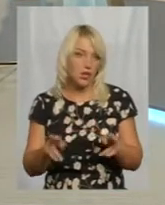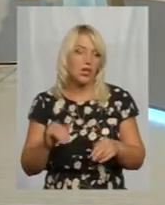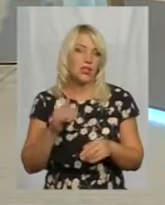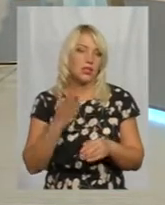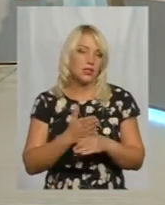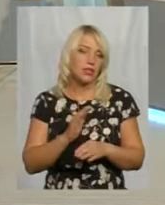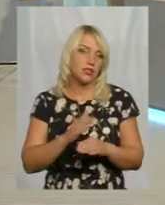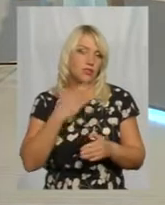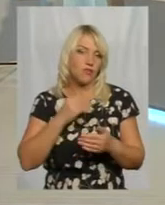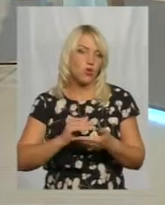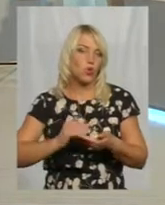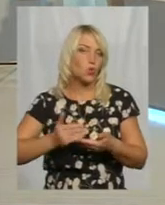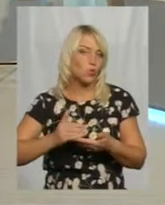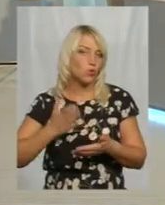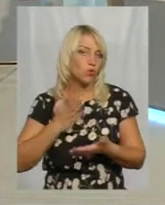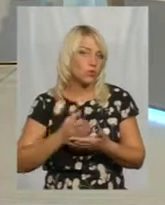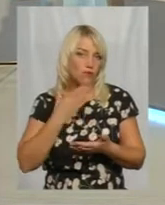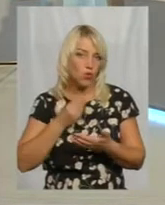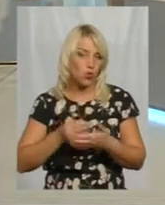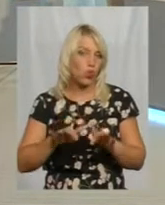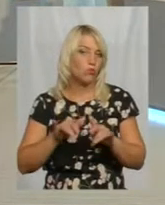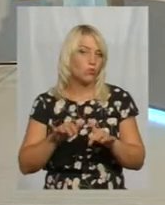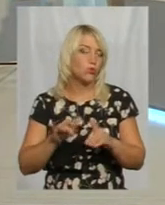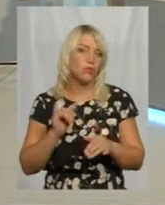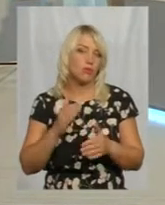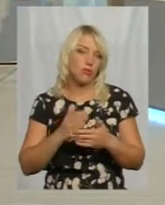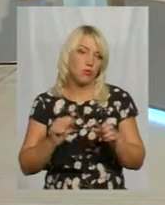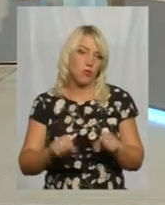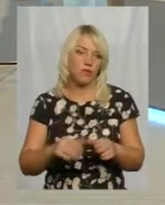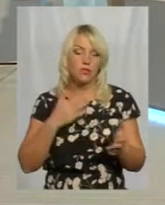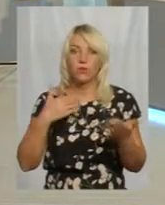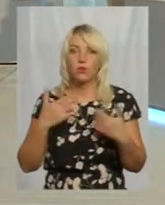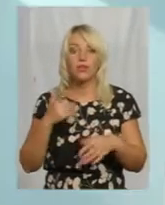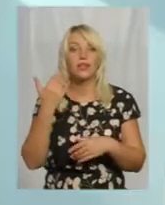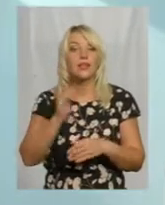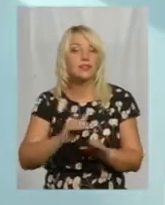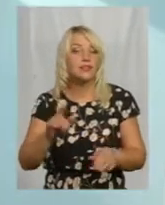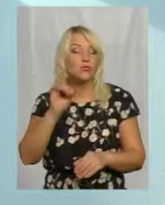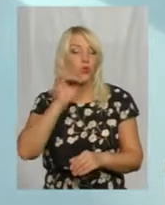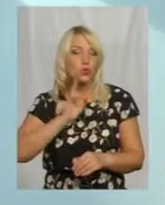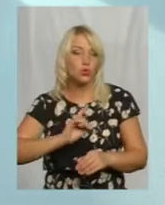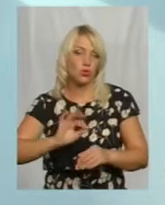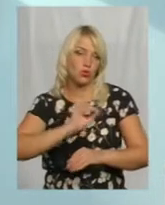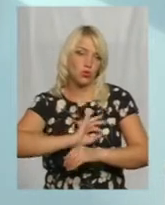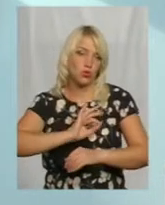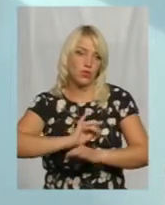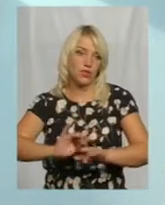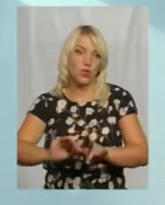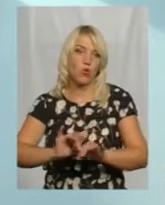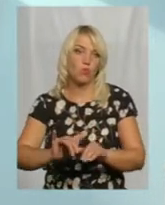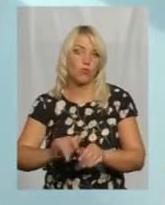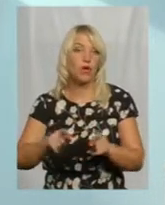діти мають свої ноутбуки, мають комп'ютери, і мають право спілкуватися, і їм зручніше користуватися із комп'ютером.